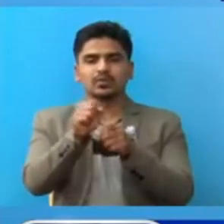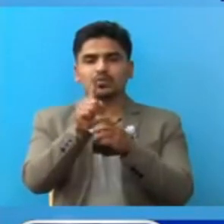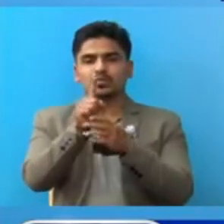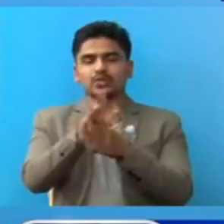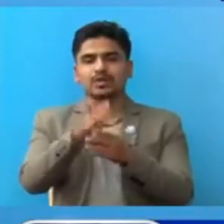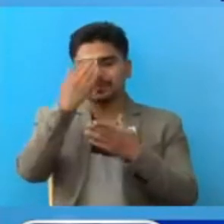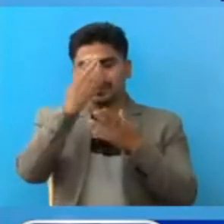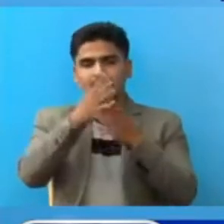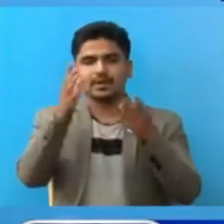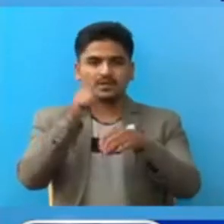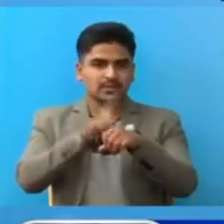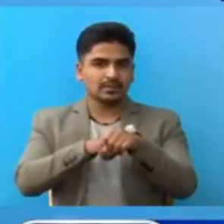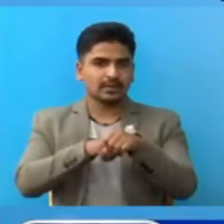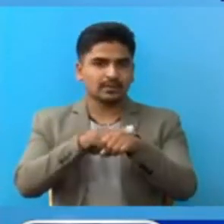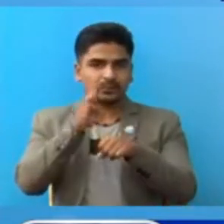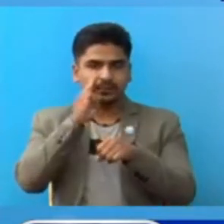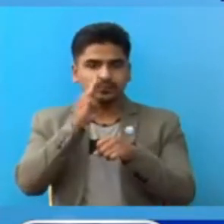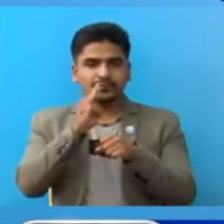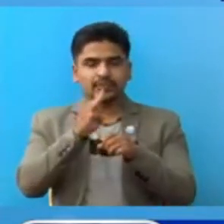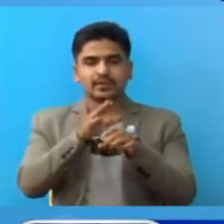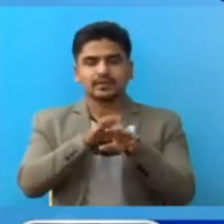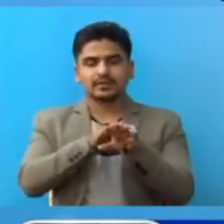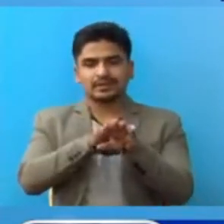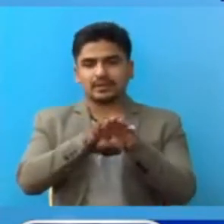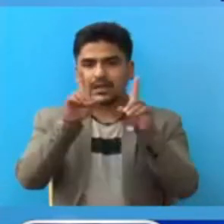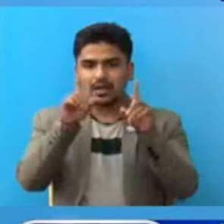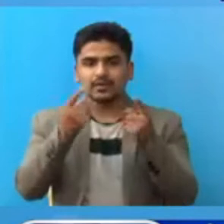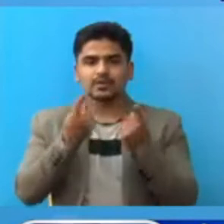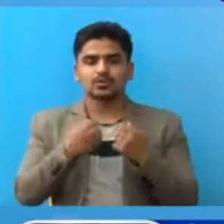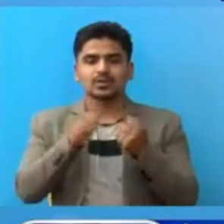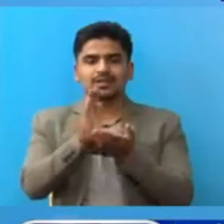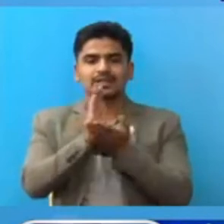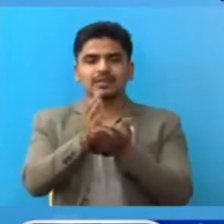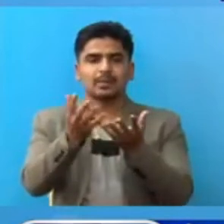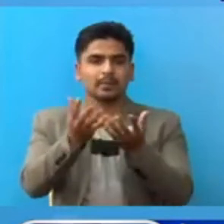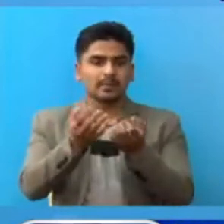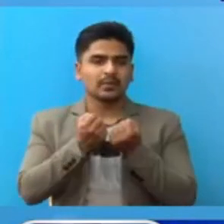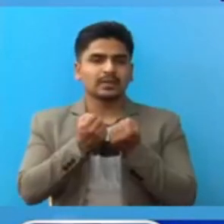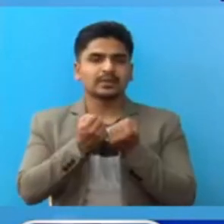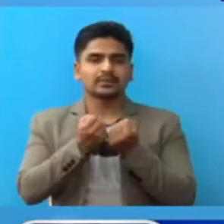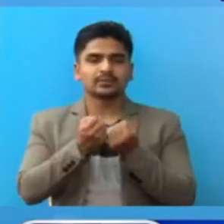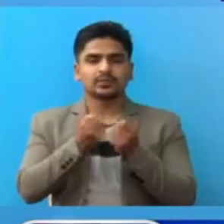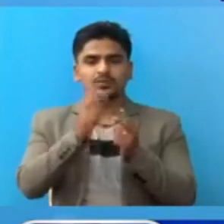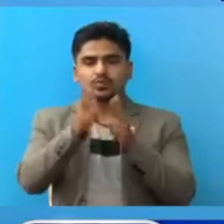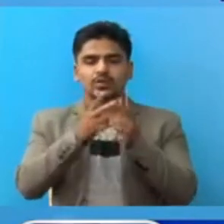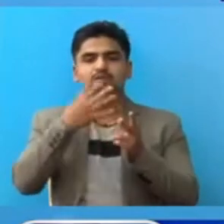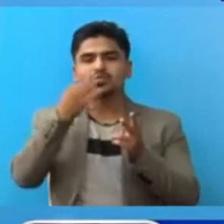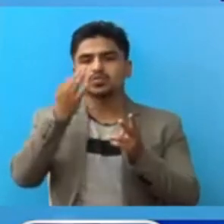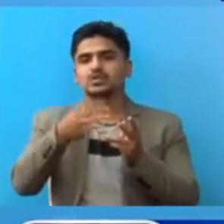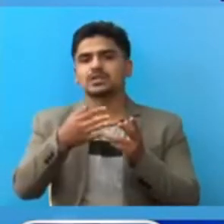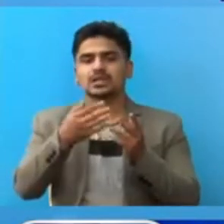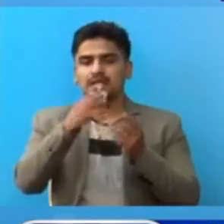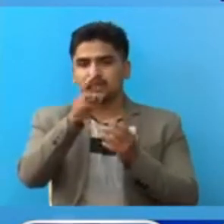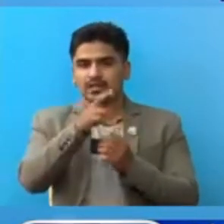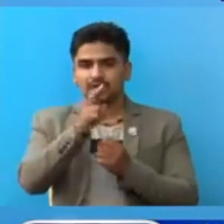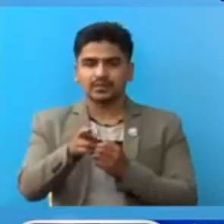महामारी को समय मां अत्याबस्यक स्वास्त्य सेबा पाउने पुराको सुनिस्चित्ता